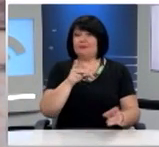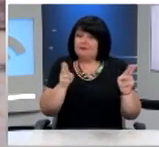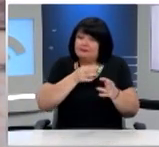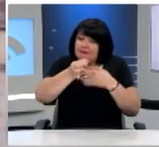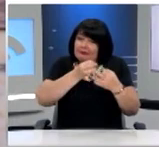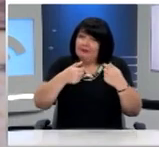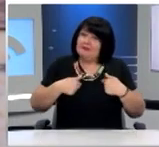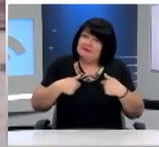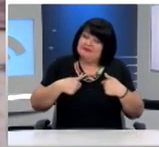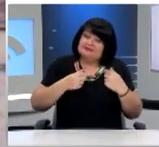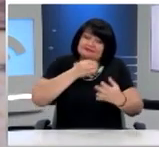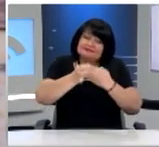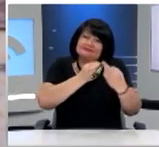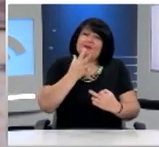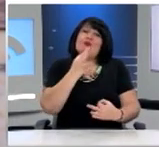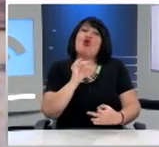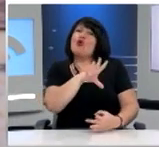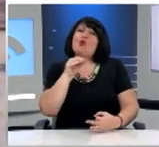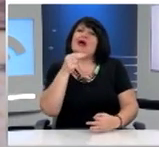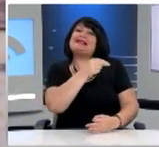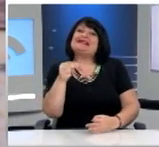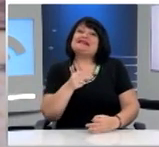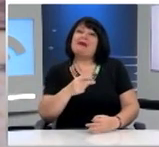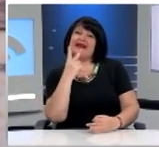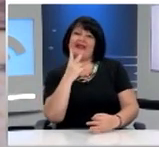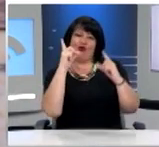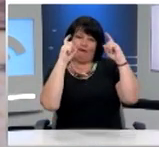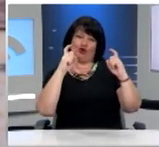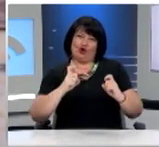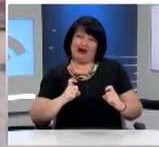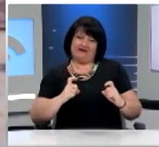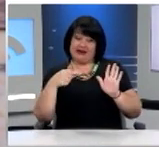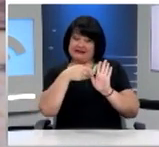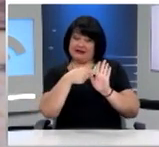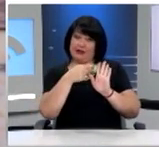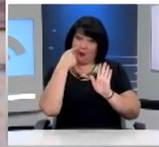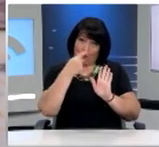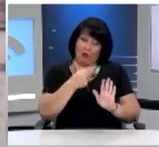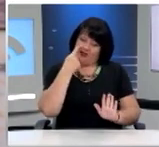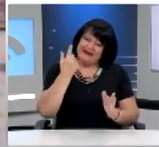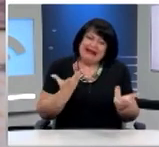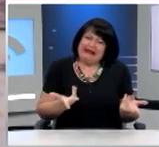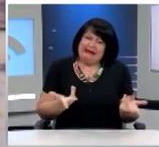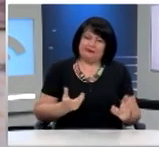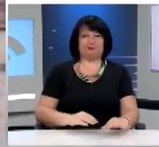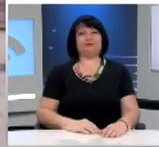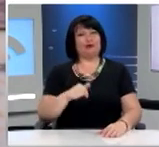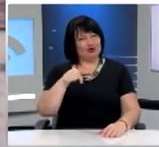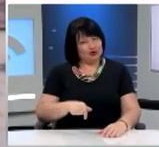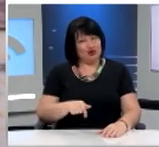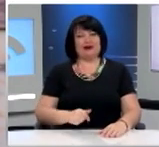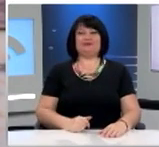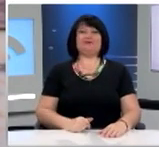ομιλία, που θα σας εξηγήσω το νόημα αυτών των δύο φωτογραφιών που σας έχω μοιράσει. Τώρα όμως